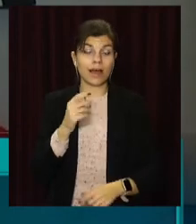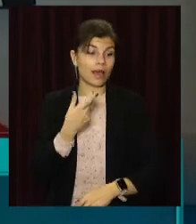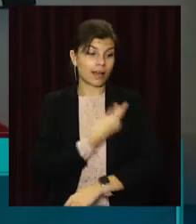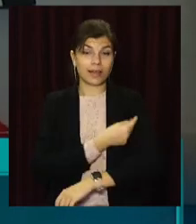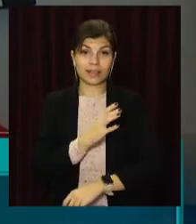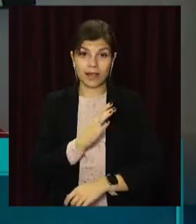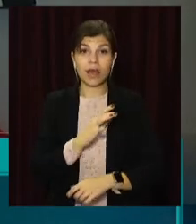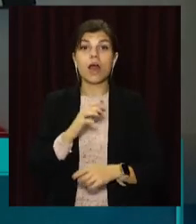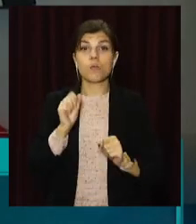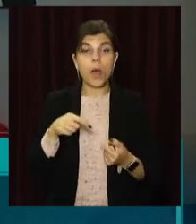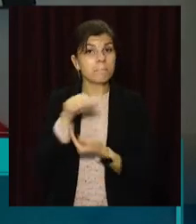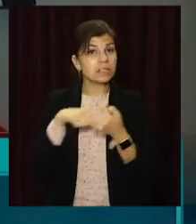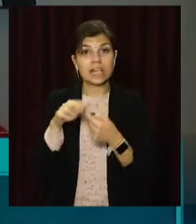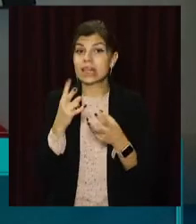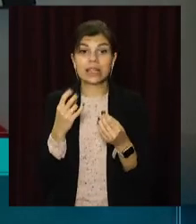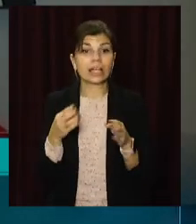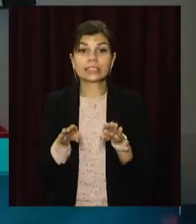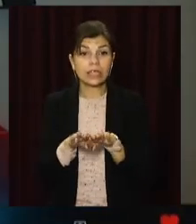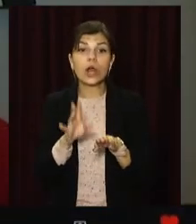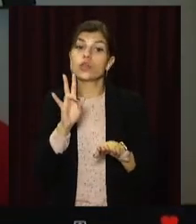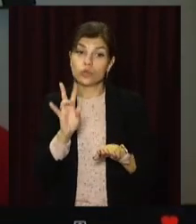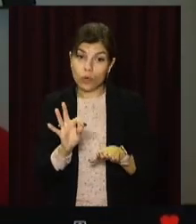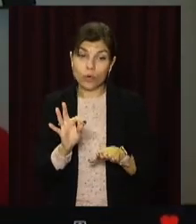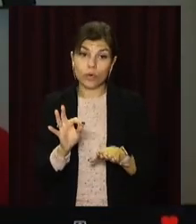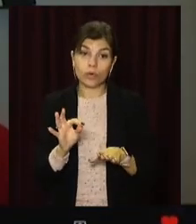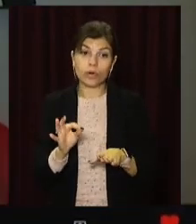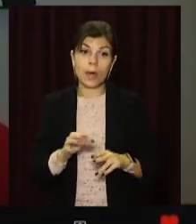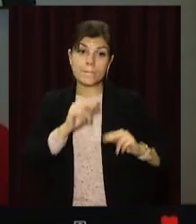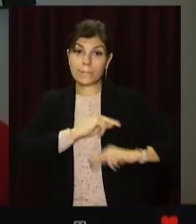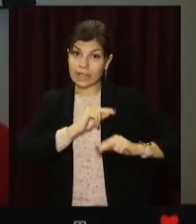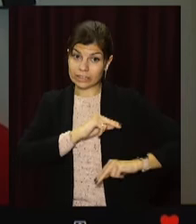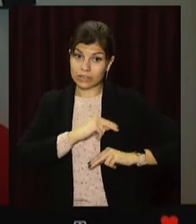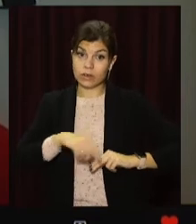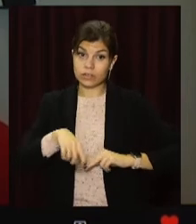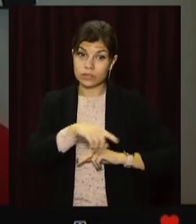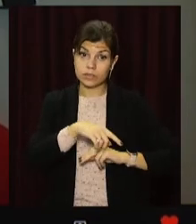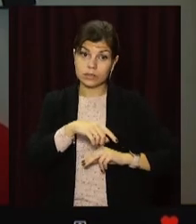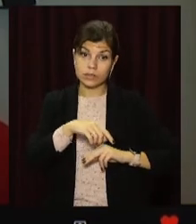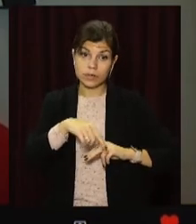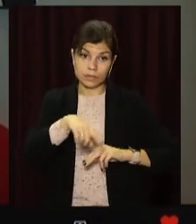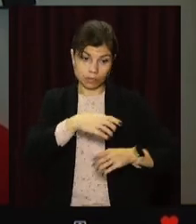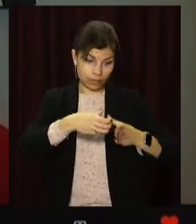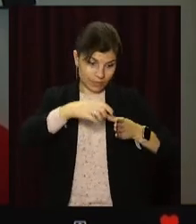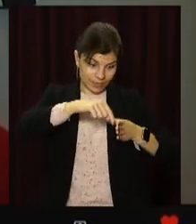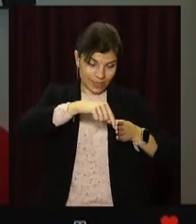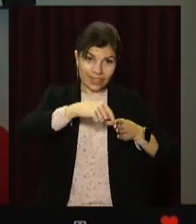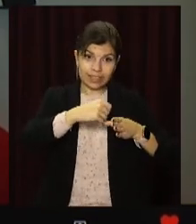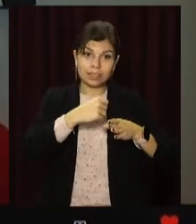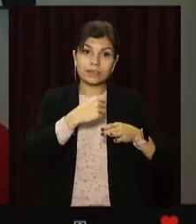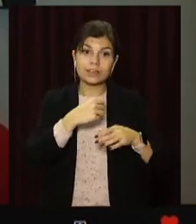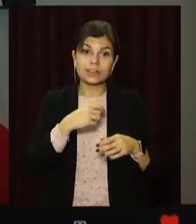захоче змусити своїх робітників носити маски, то по